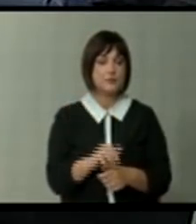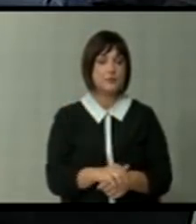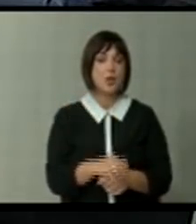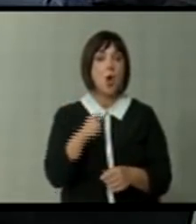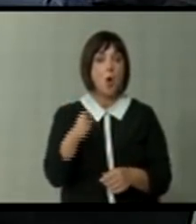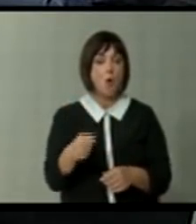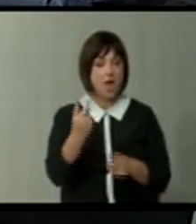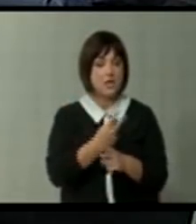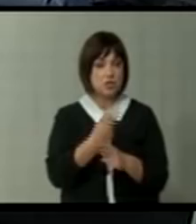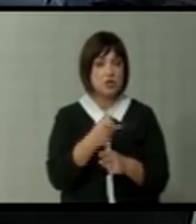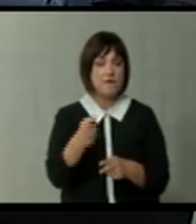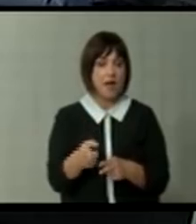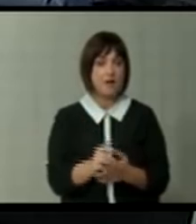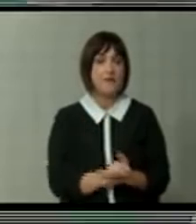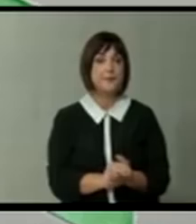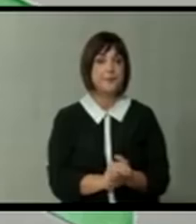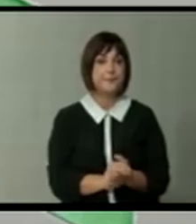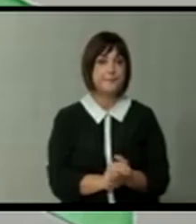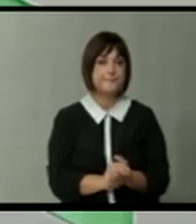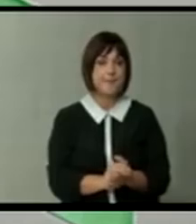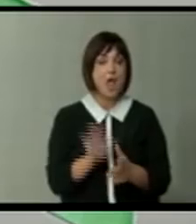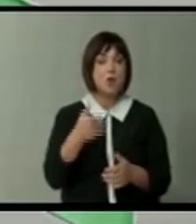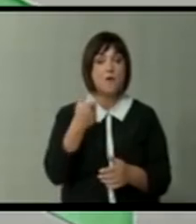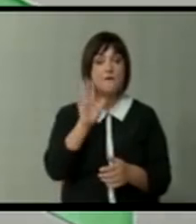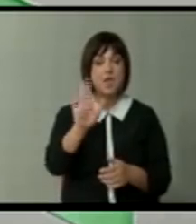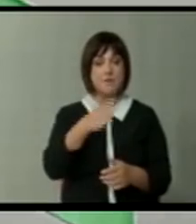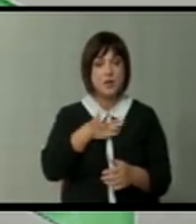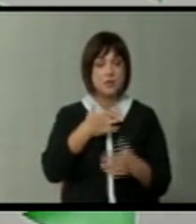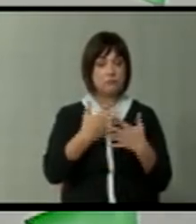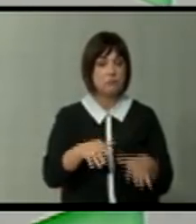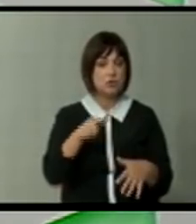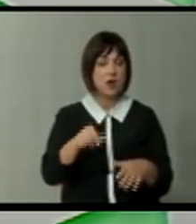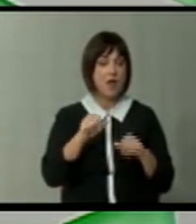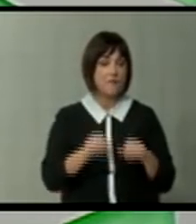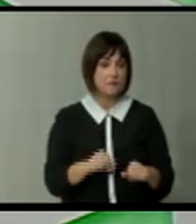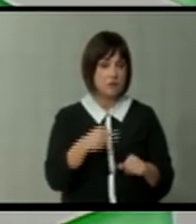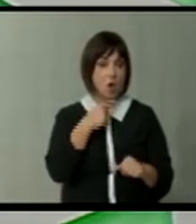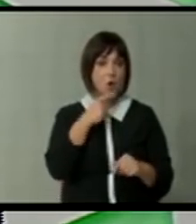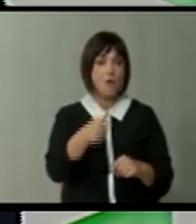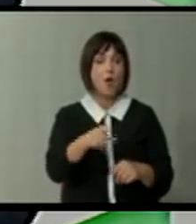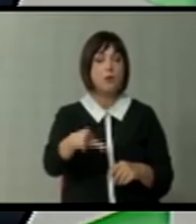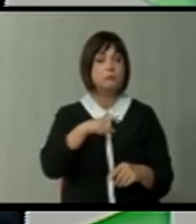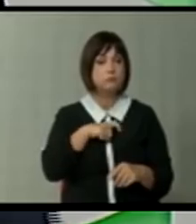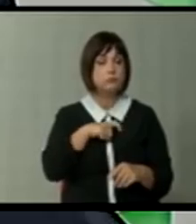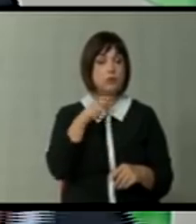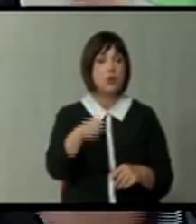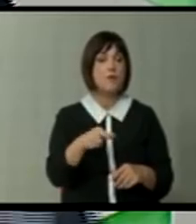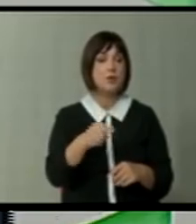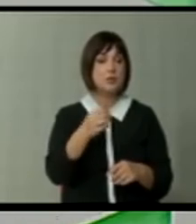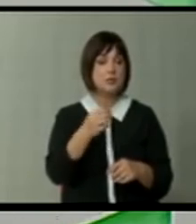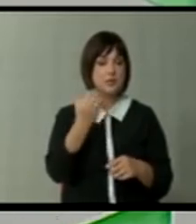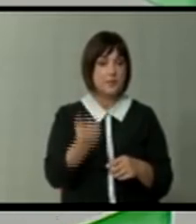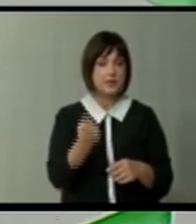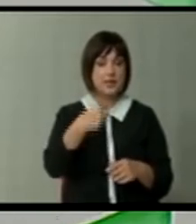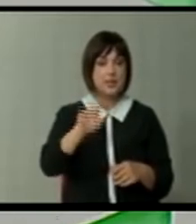Тоа е држава. Ако вие имате машинерија за гласање која е задолжена за плата од 1